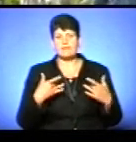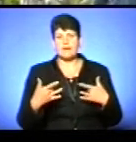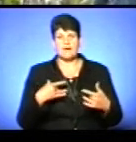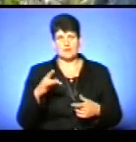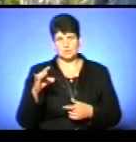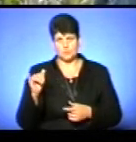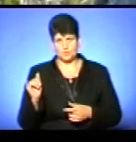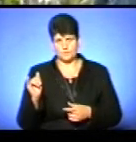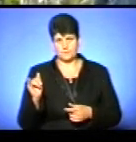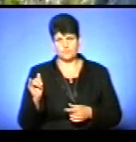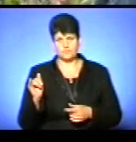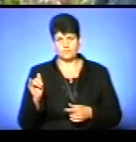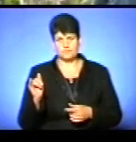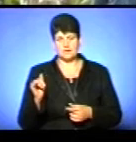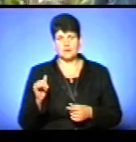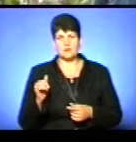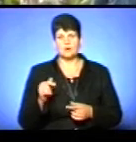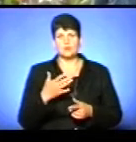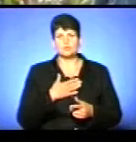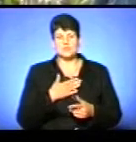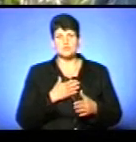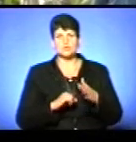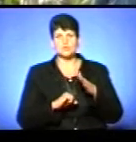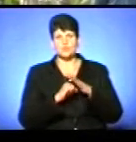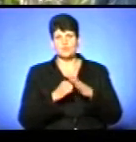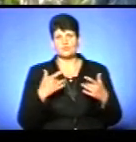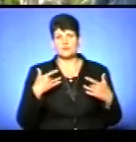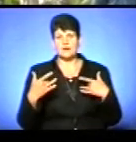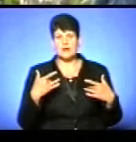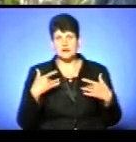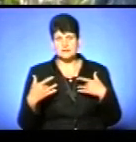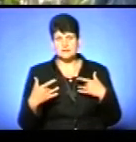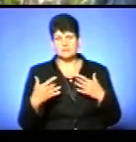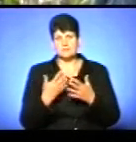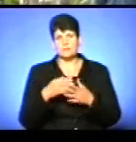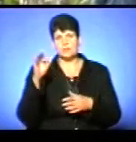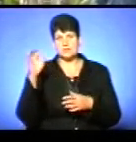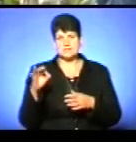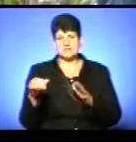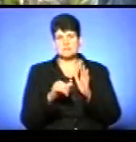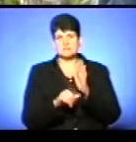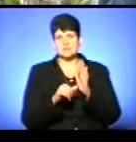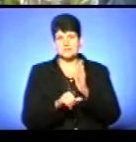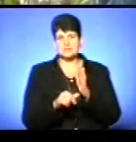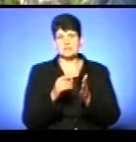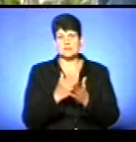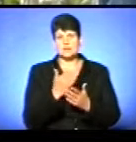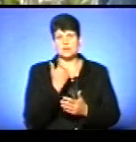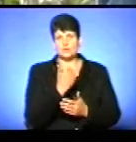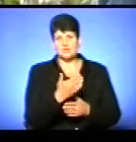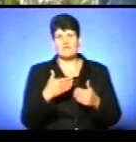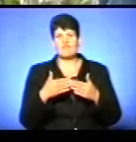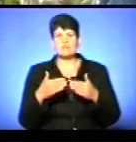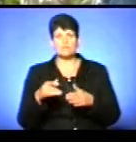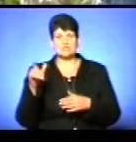основу вже сьогодні театру. Відсотків на 60 складають його випускники, його учнів,